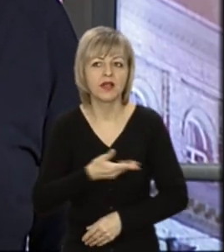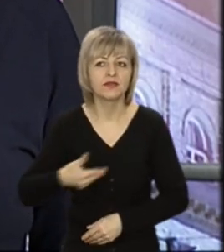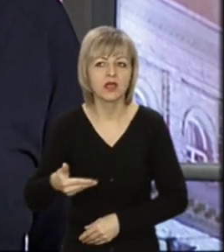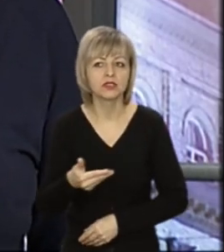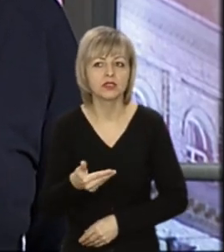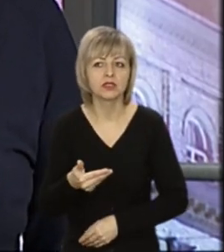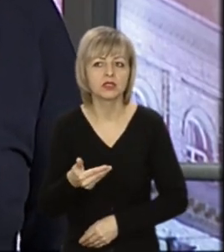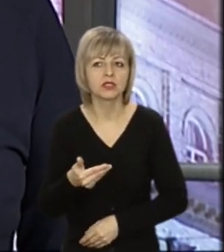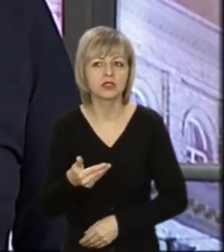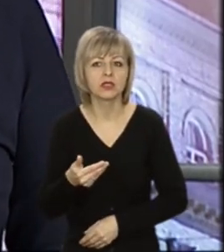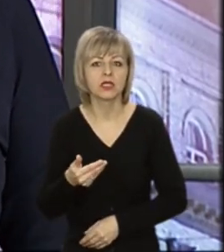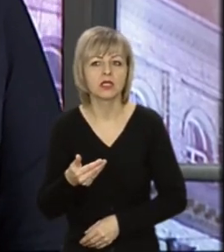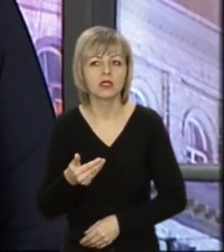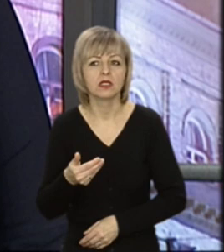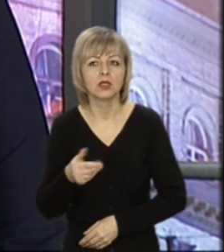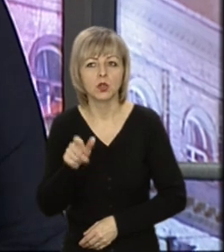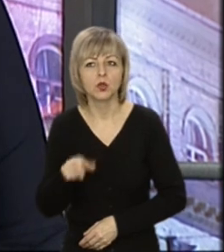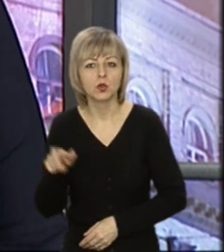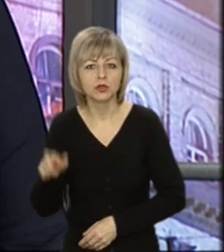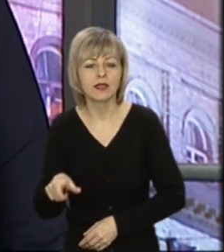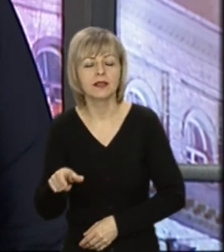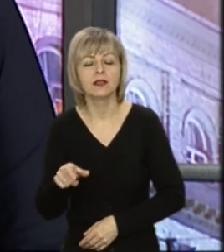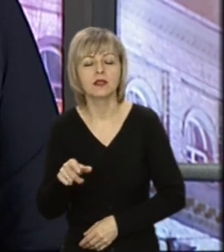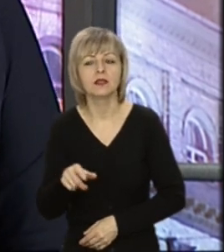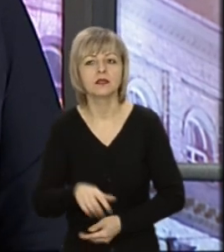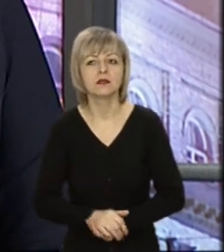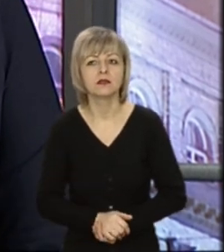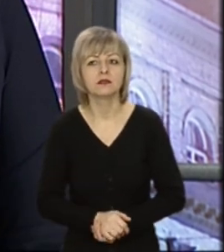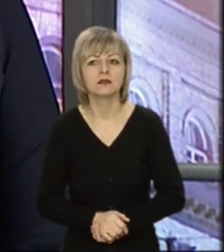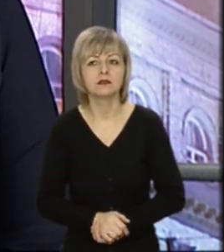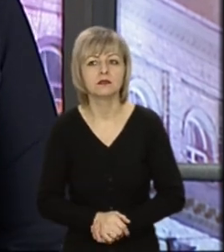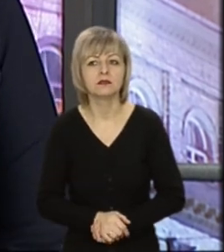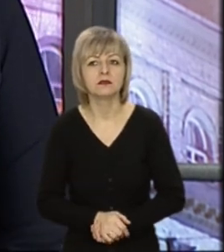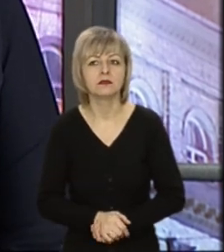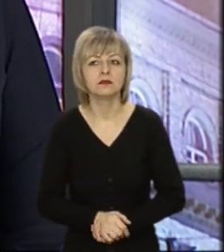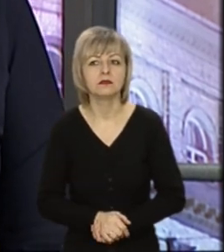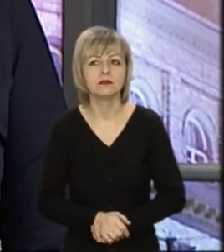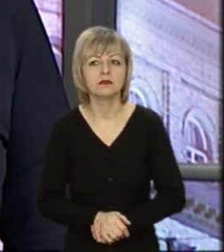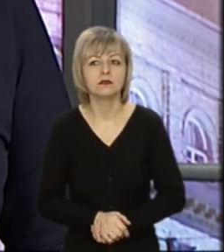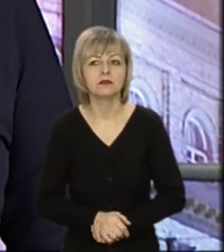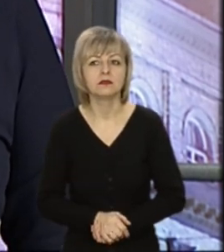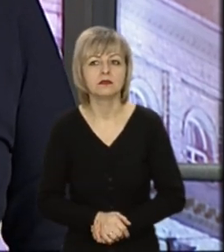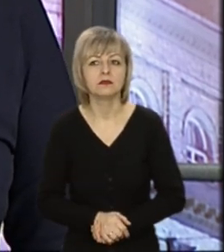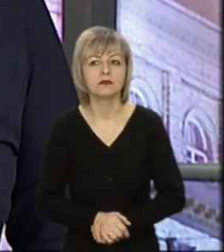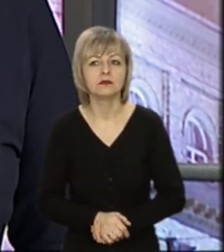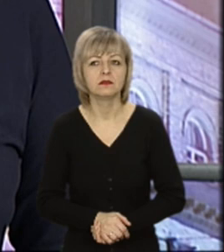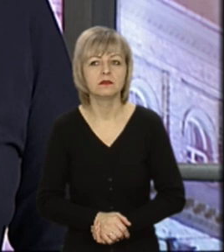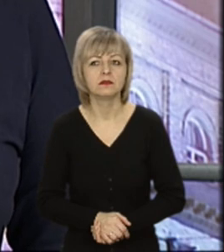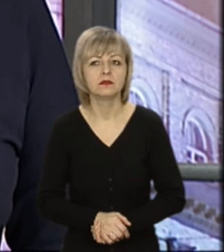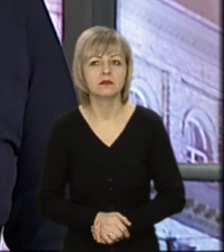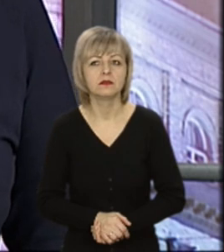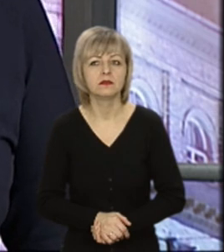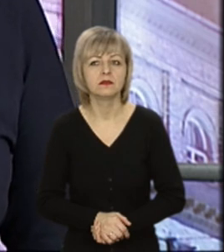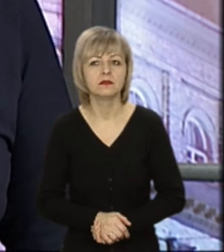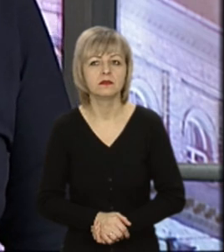заробітчан, мігрантів. Літом і осінню багато, дуже надто багато